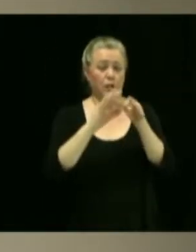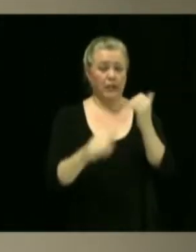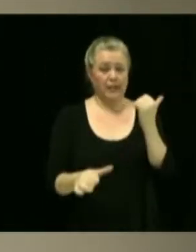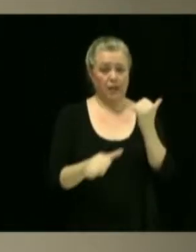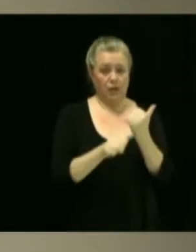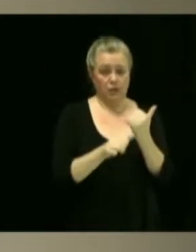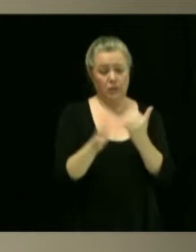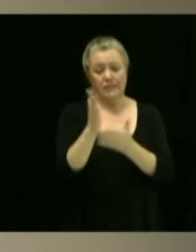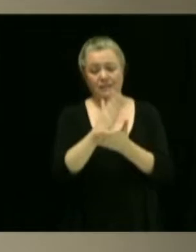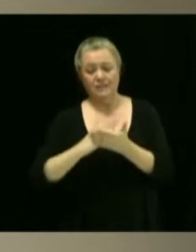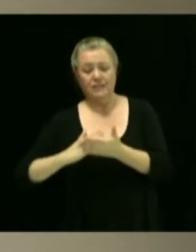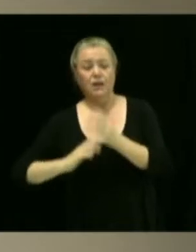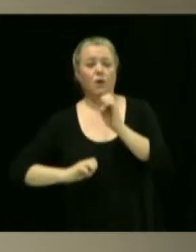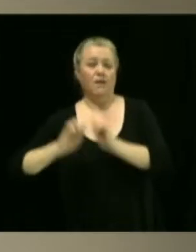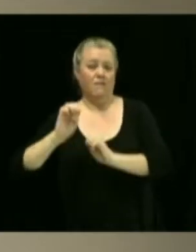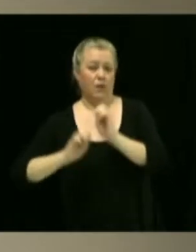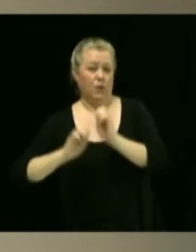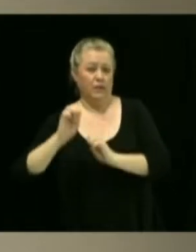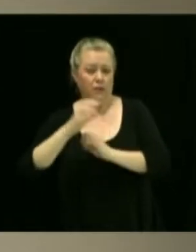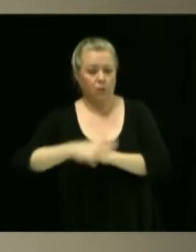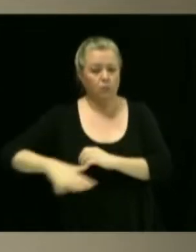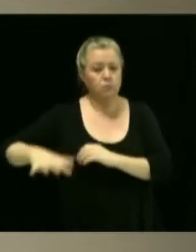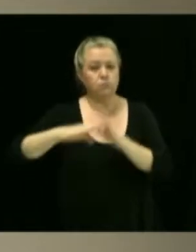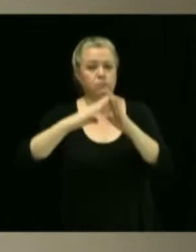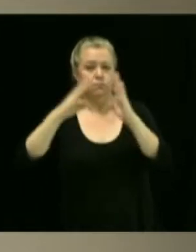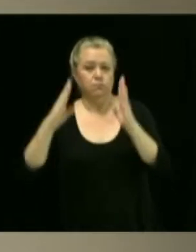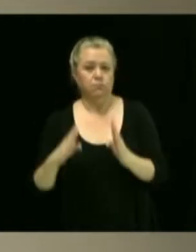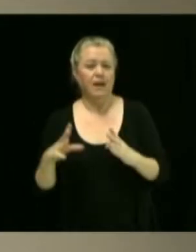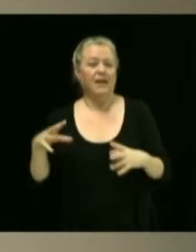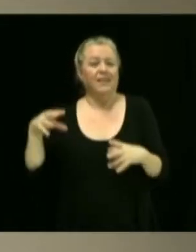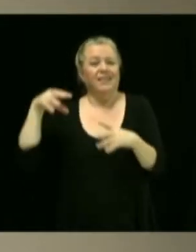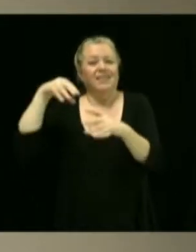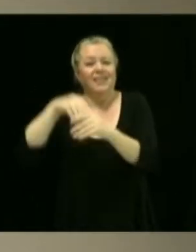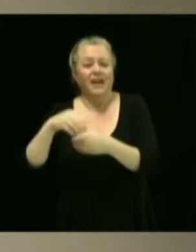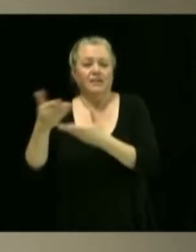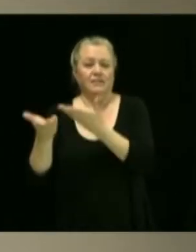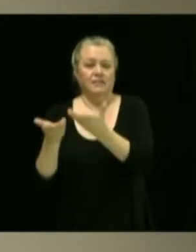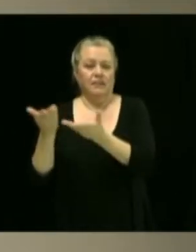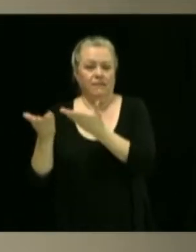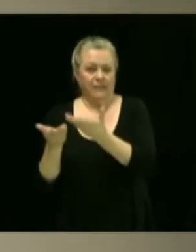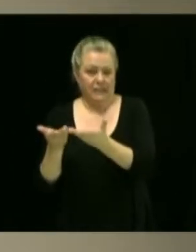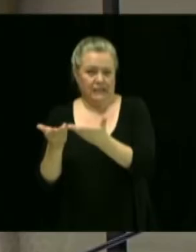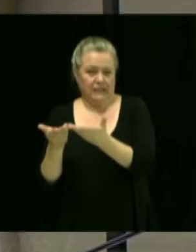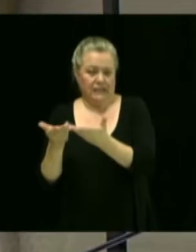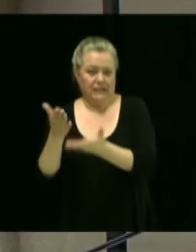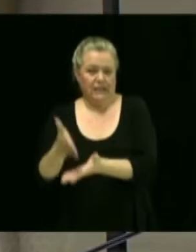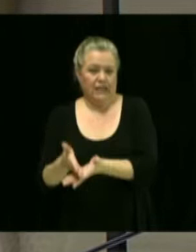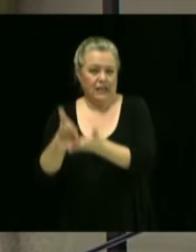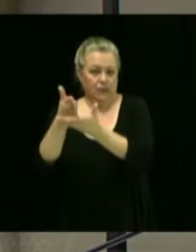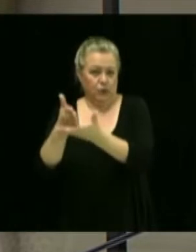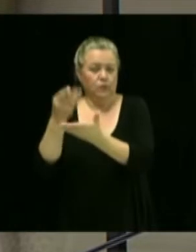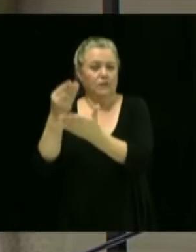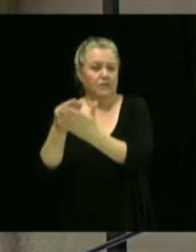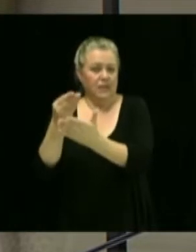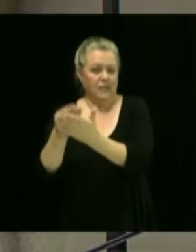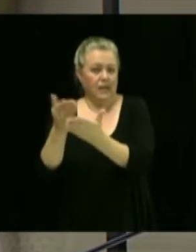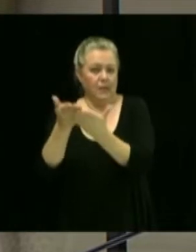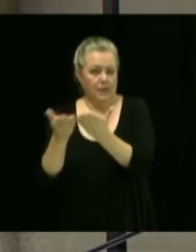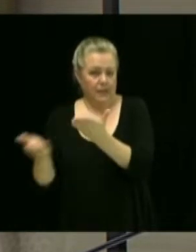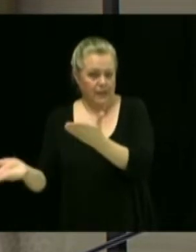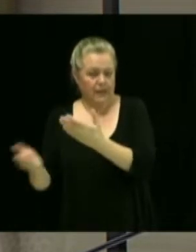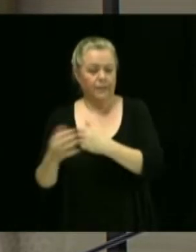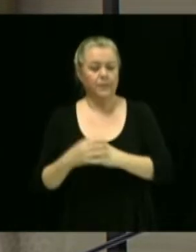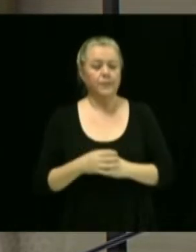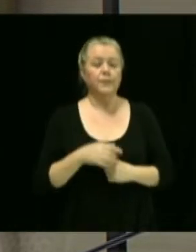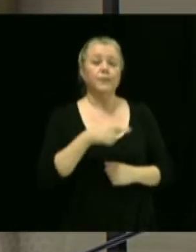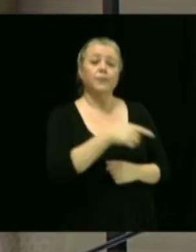évaluation secteur résidentiel au sein du service des ressources financières et matérielles. Alors, il y lieu de nommer sur une base permanente